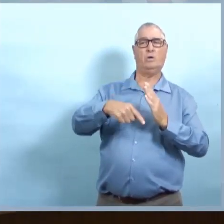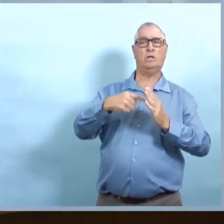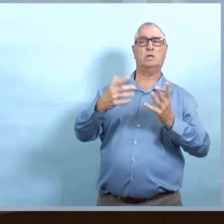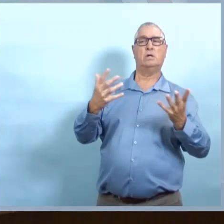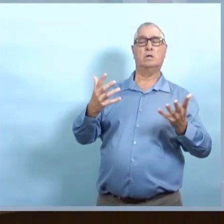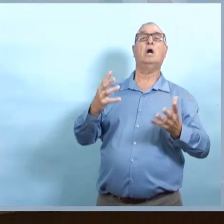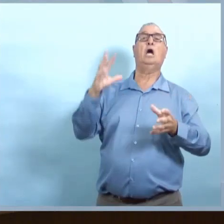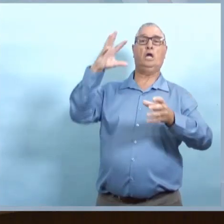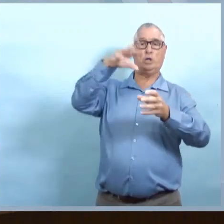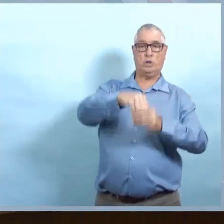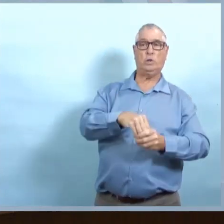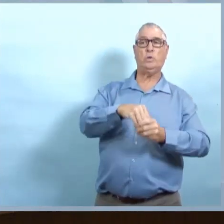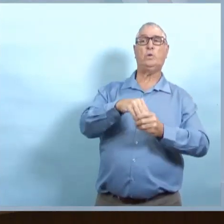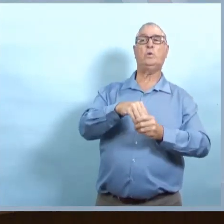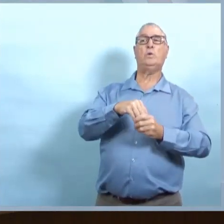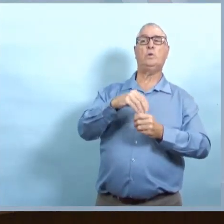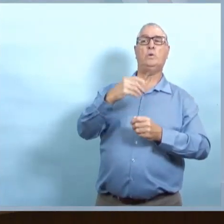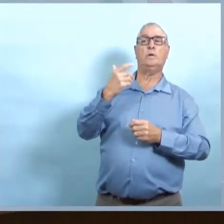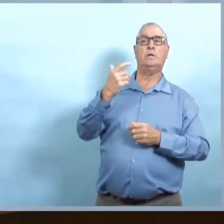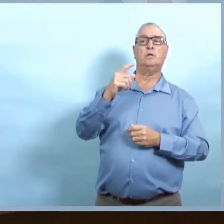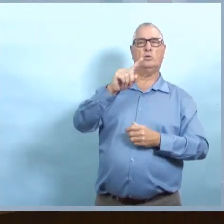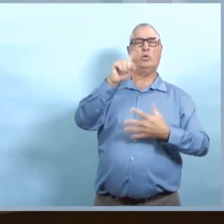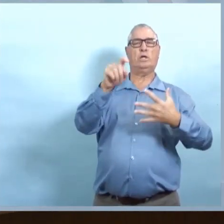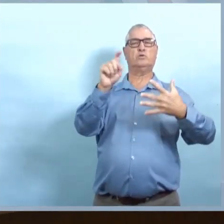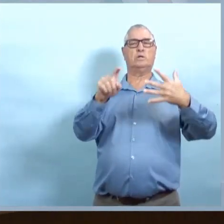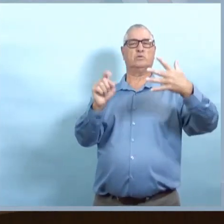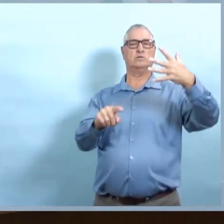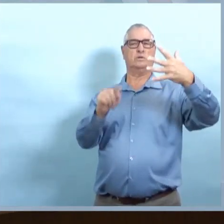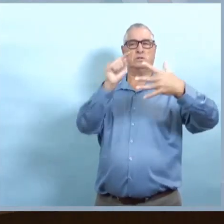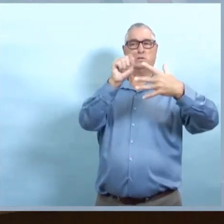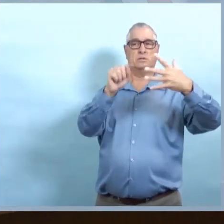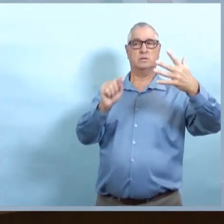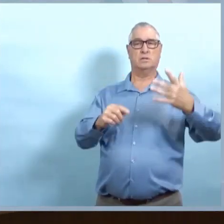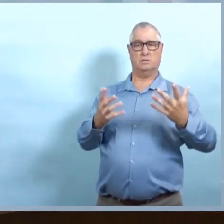Alors pourquoi est-il eu un changement dans l'outil de dépistage